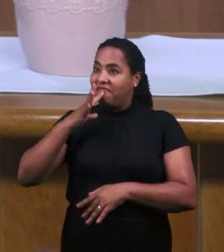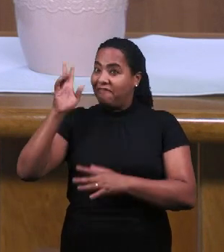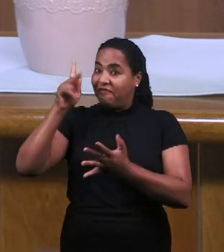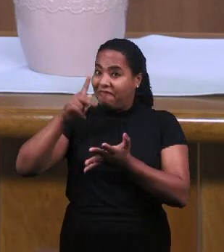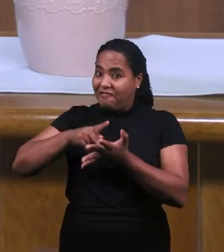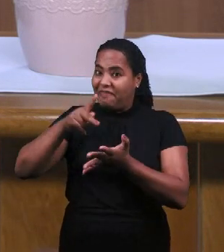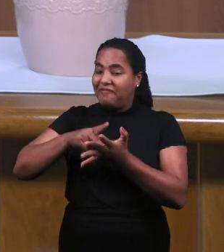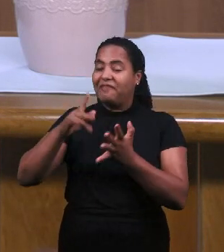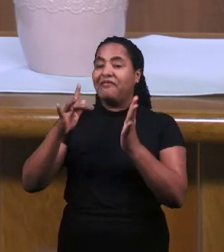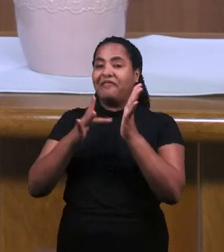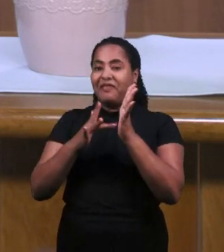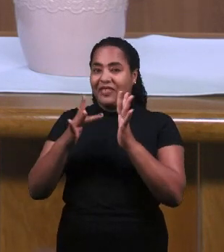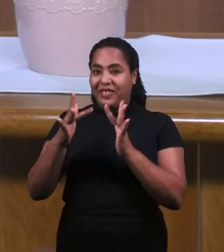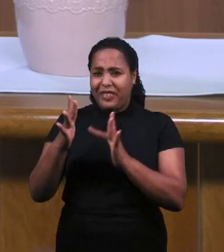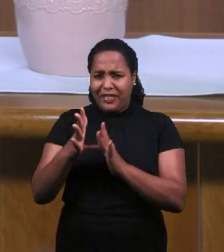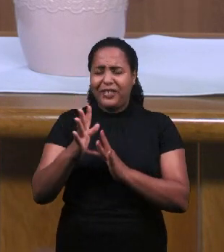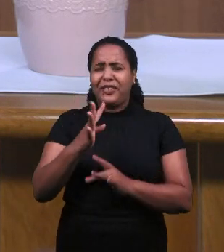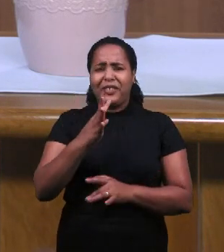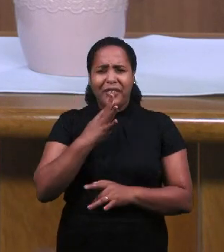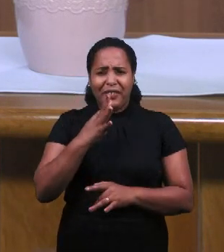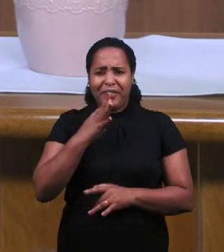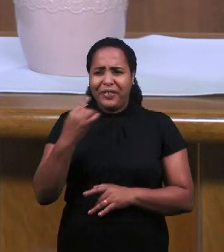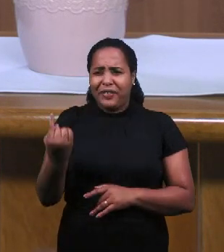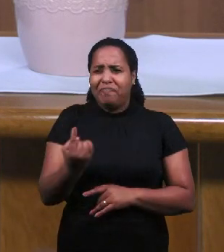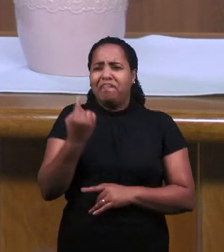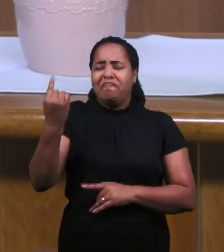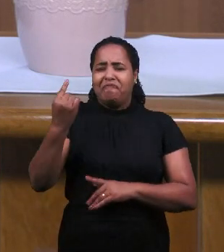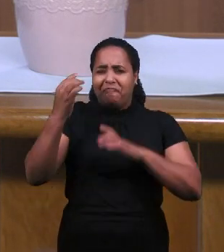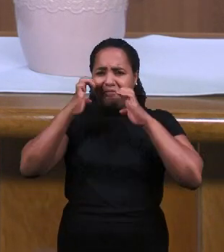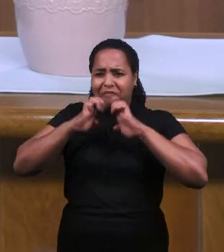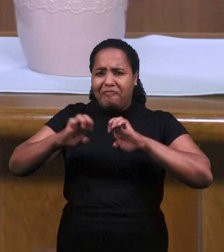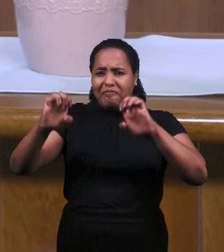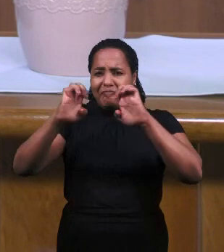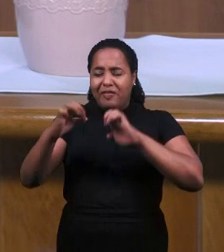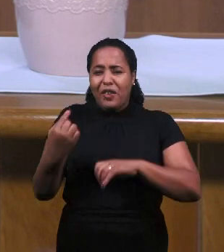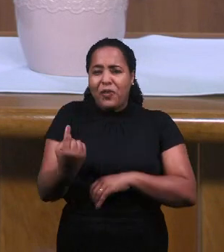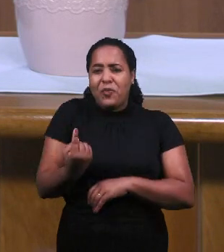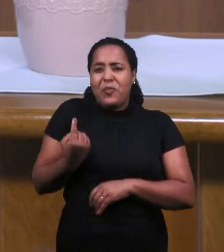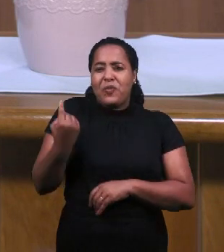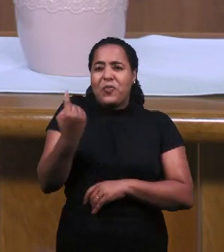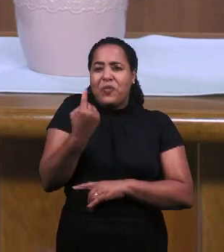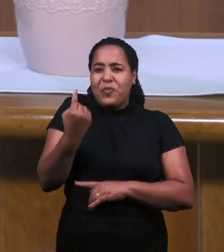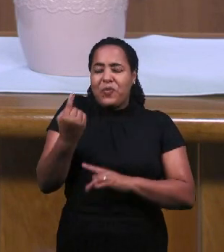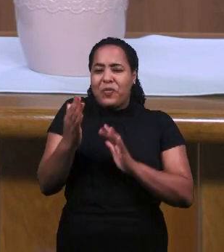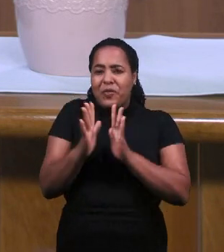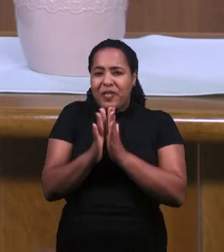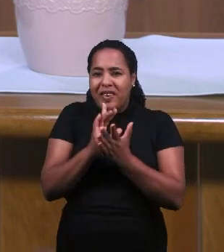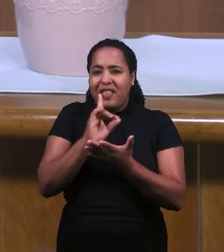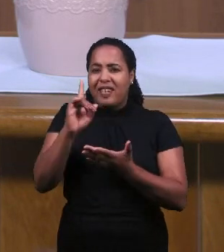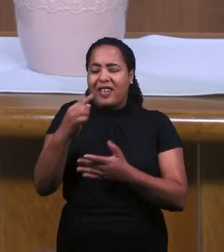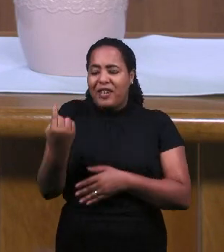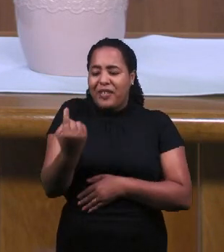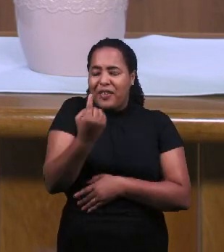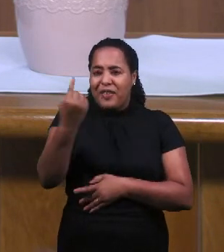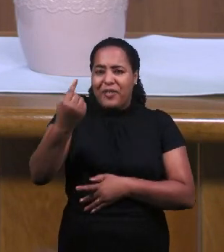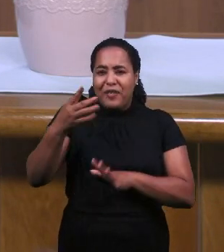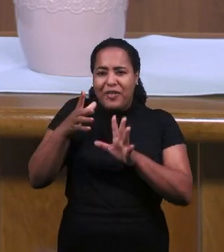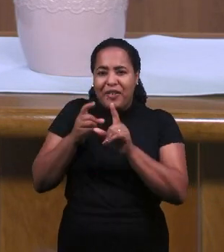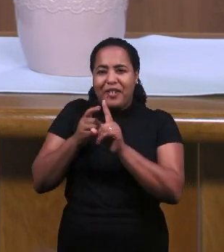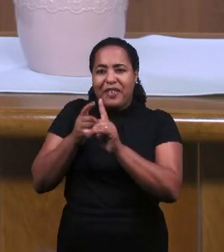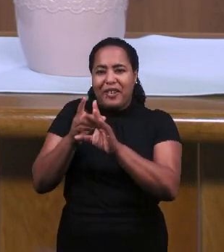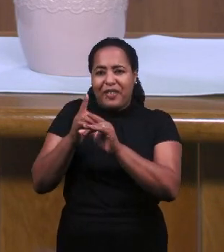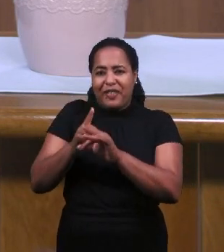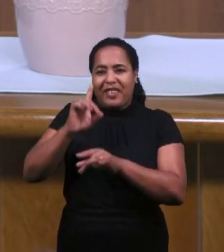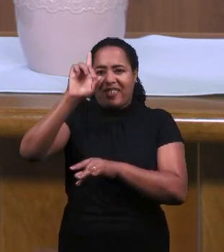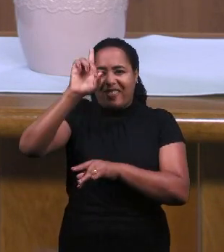мы могли быть в присутствии Божьем и познавать